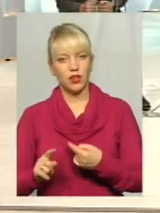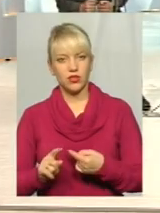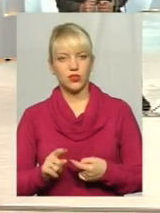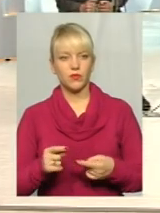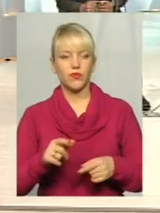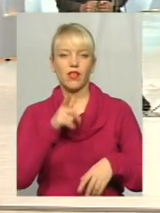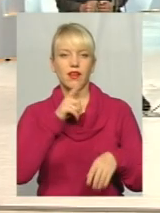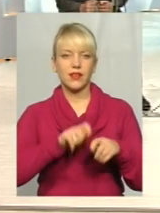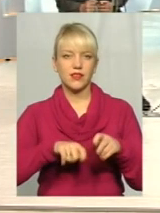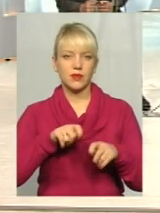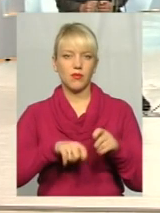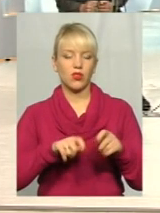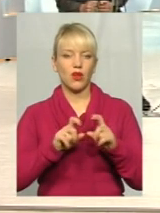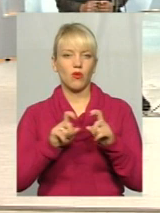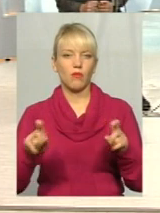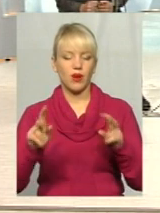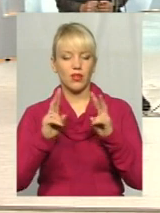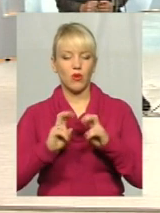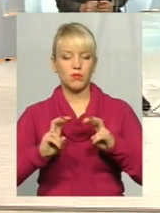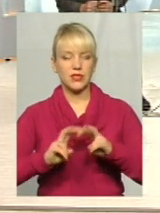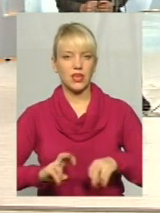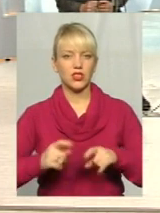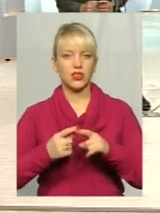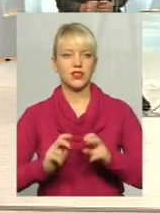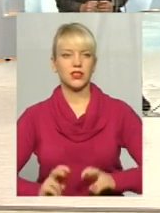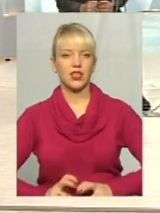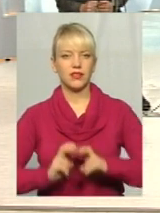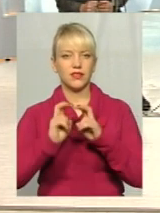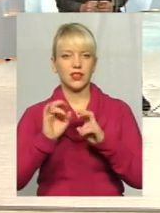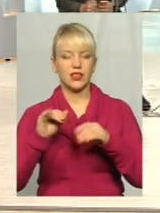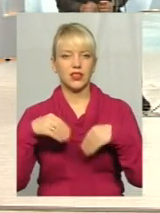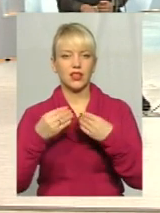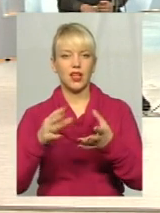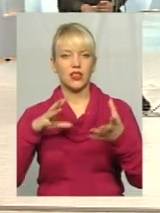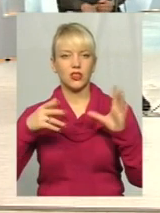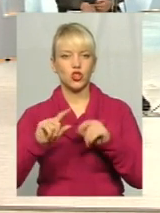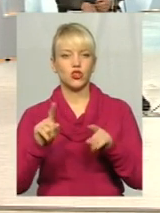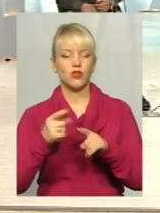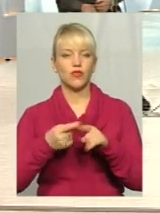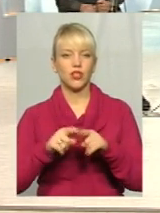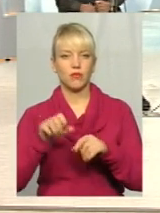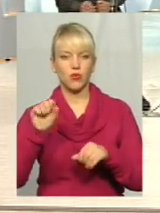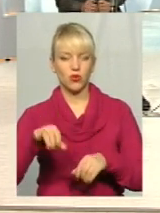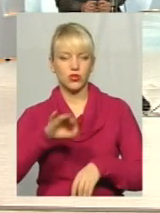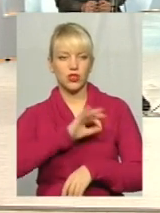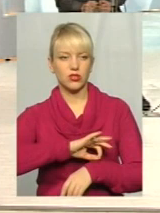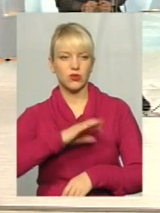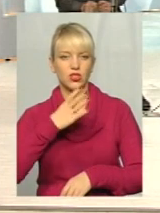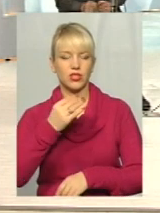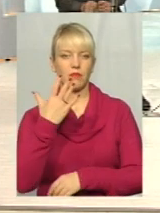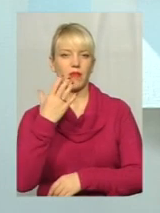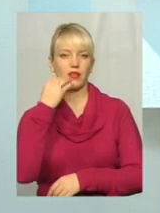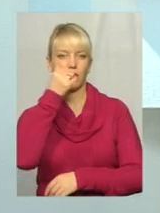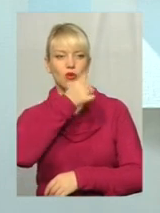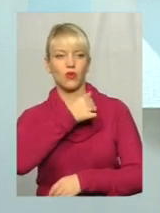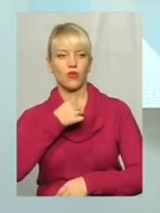Експертна компанія обстежила ці ліфти і дала заключення, що вони можуть експлуатувати ще 5 років.